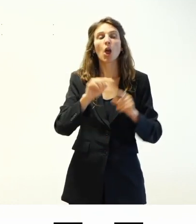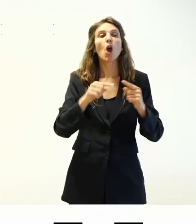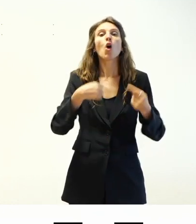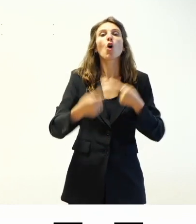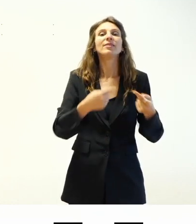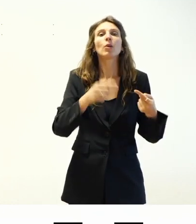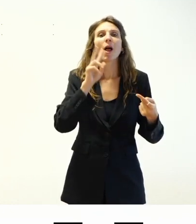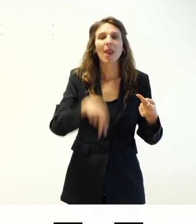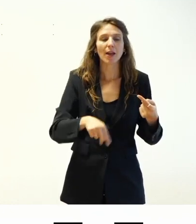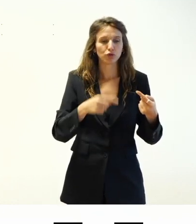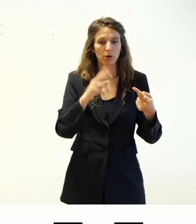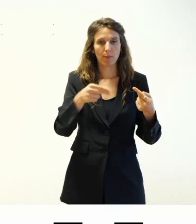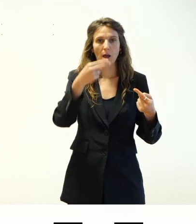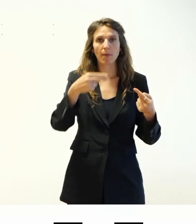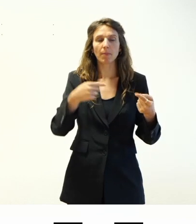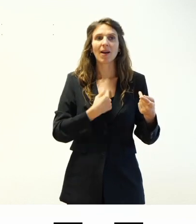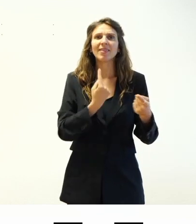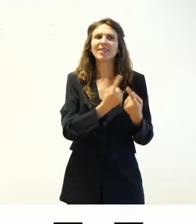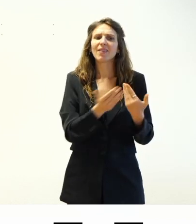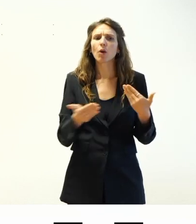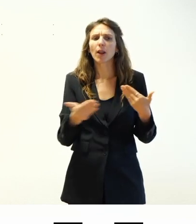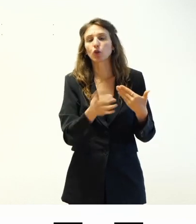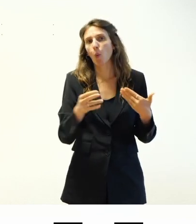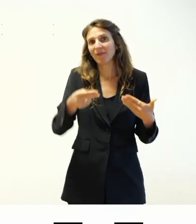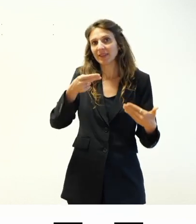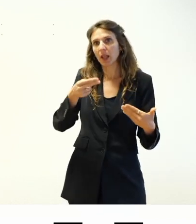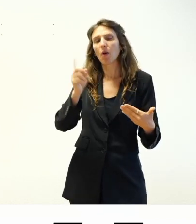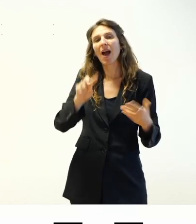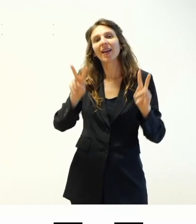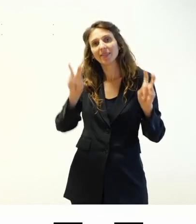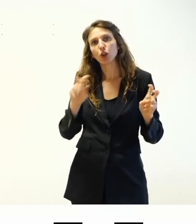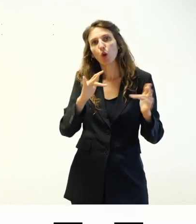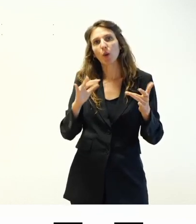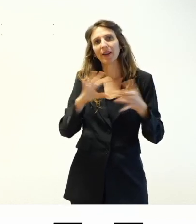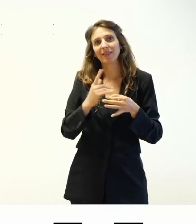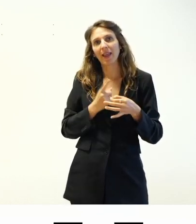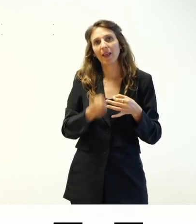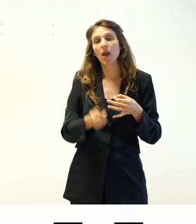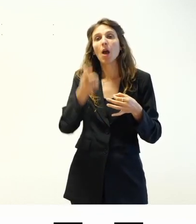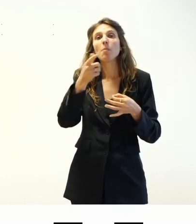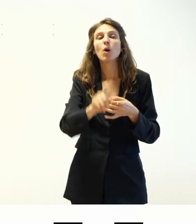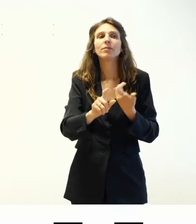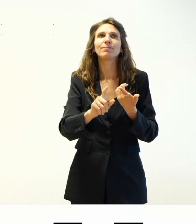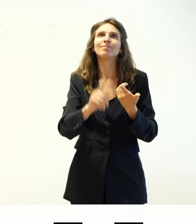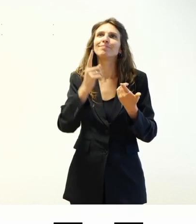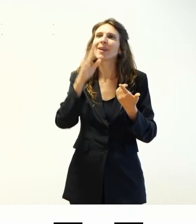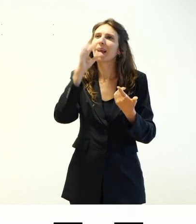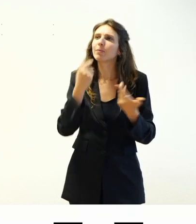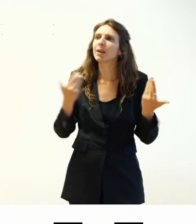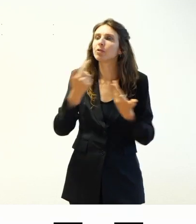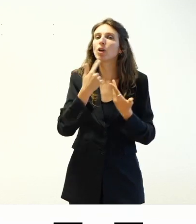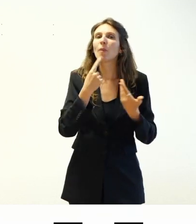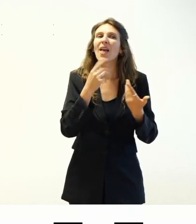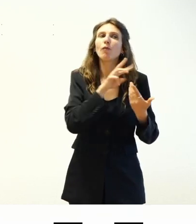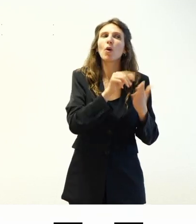devono avere almeno nascosto visivamente anche il titolo del link questa per intenderci è qualcosa in più rispetto alle vcag